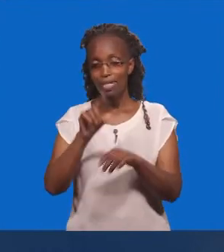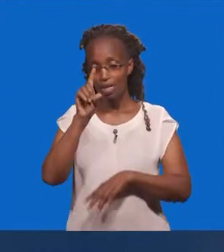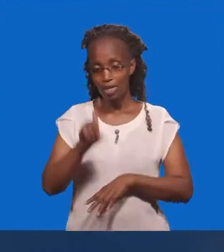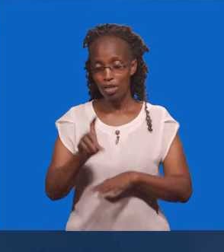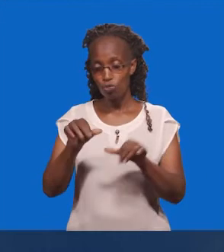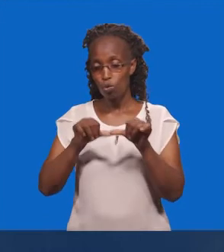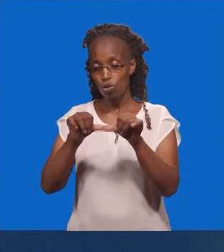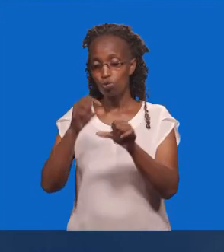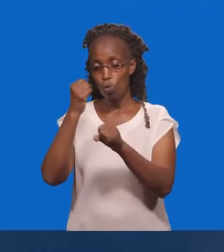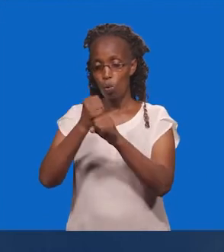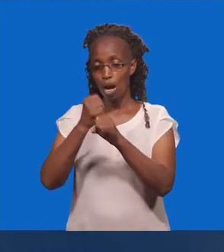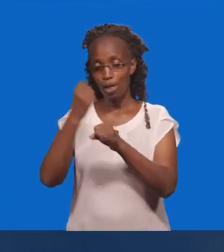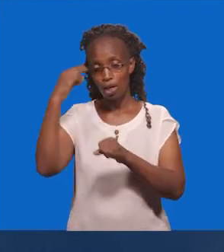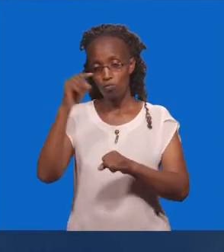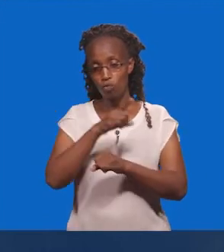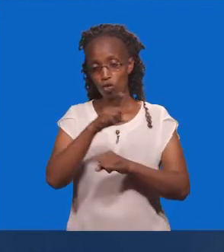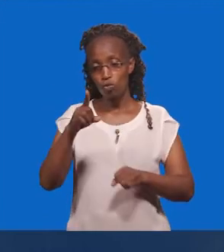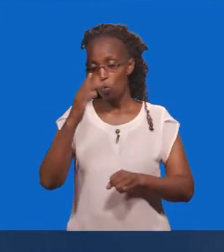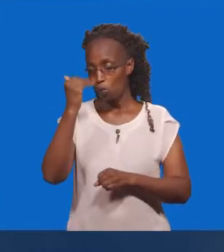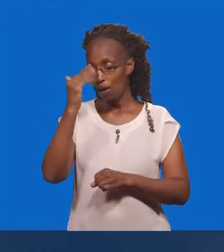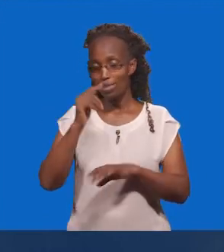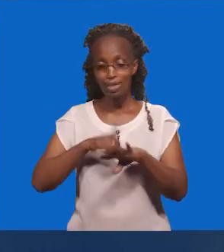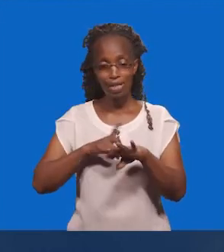Kufuanyia Kazi Maana Hata